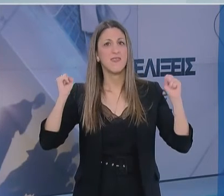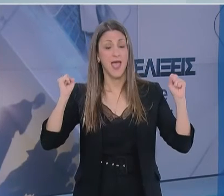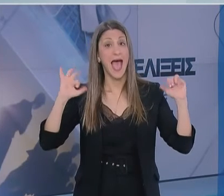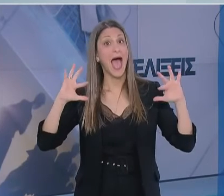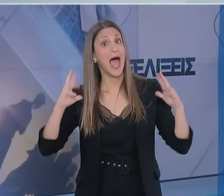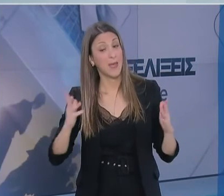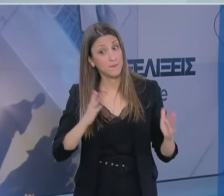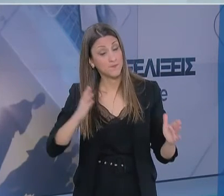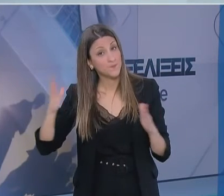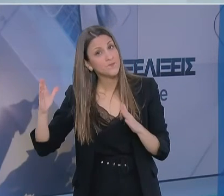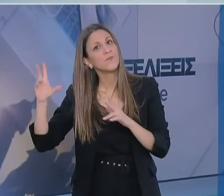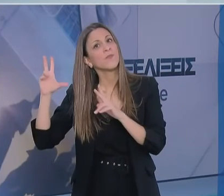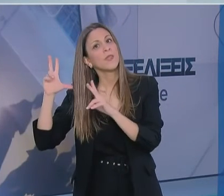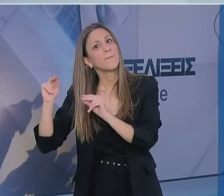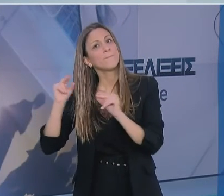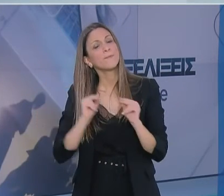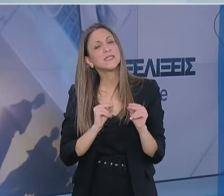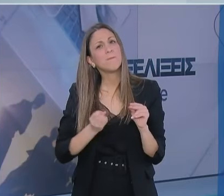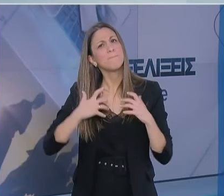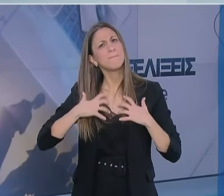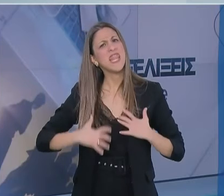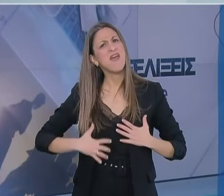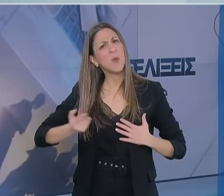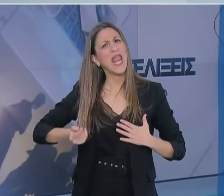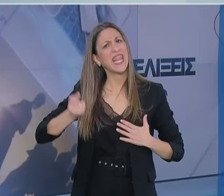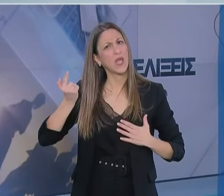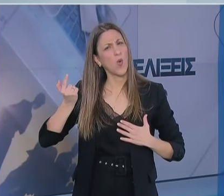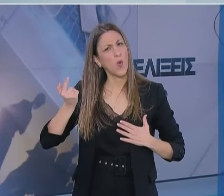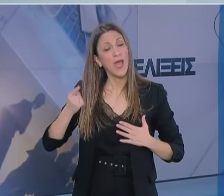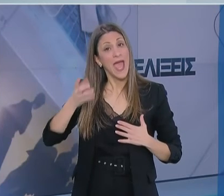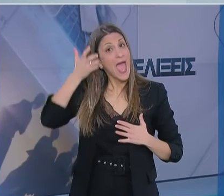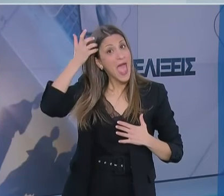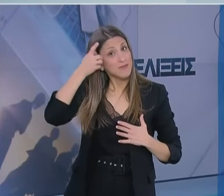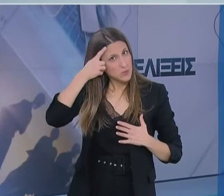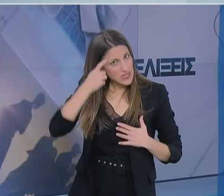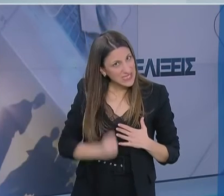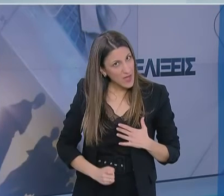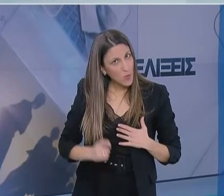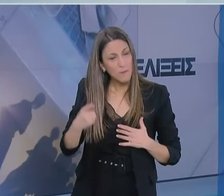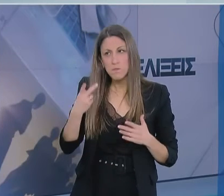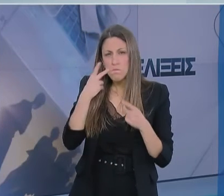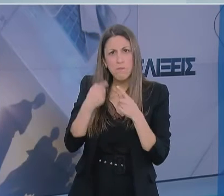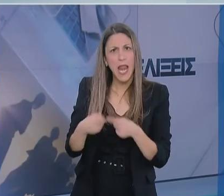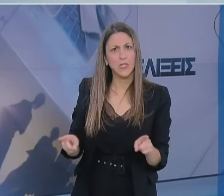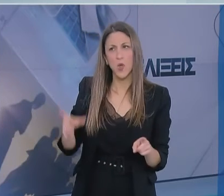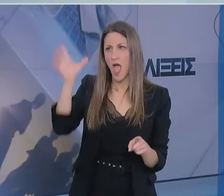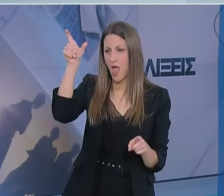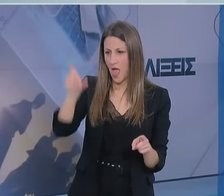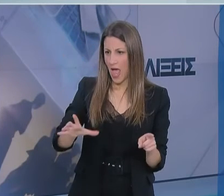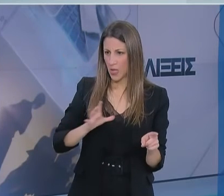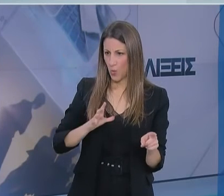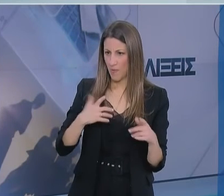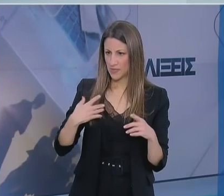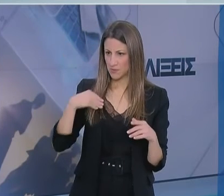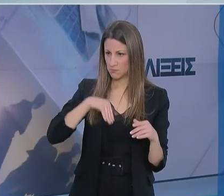κλινικά χαρακτηριστικά μιας ασυμπτωματικής νέου τύπου πνευμονίας. Τι γνωρίζουν οι επιστήμονες σήμερα για αυτό το ιατρικό φαινόμενο και αν υπάρχουν και